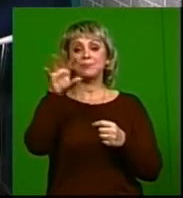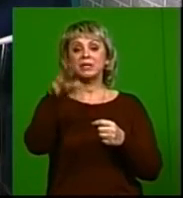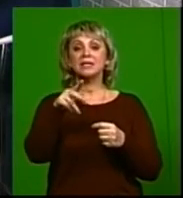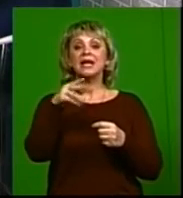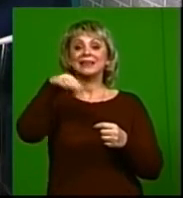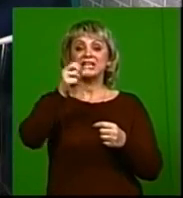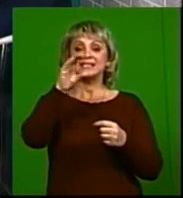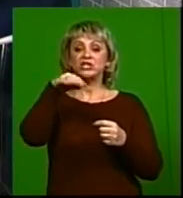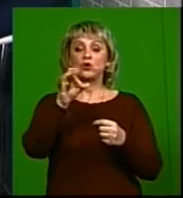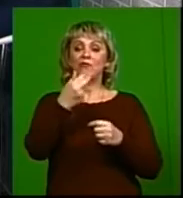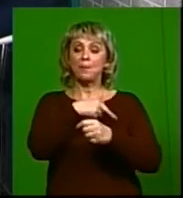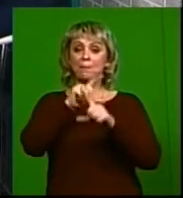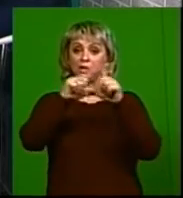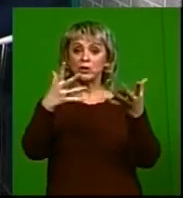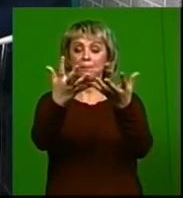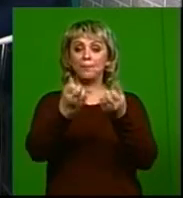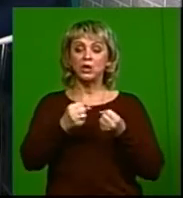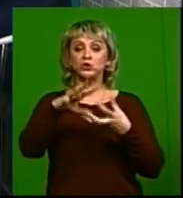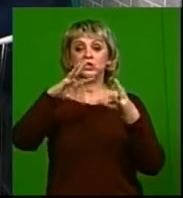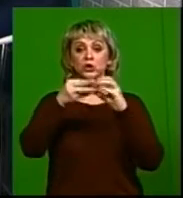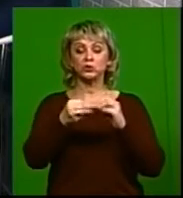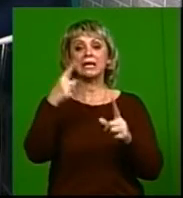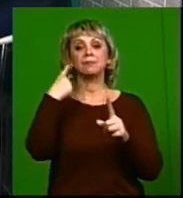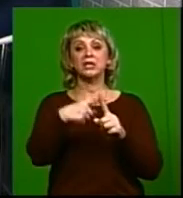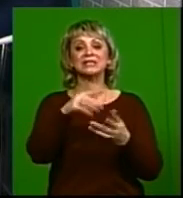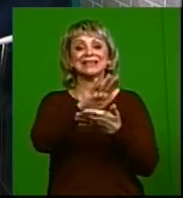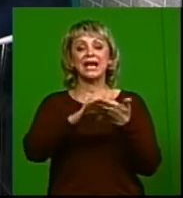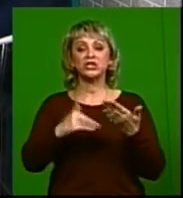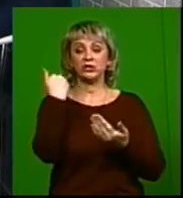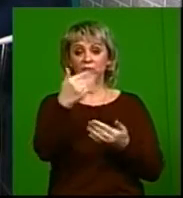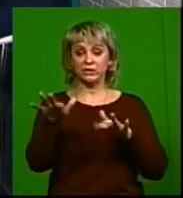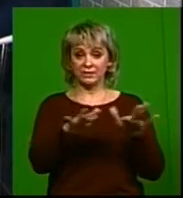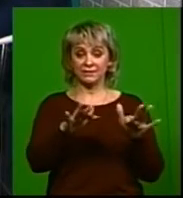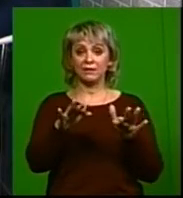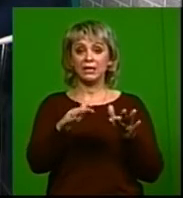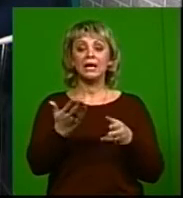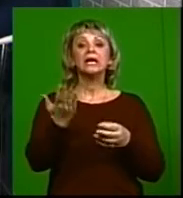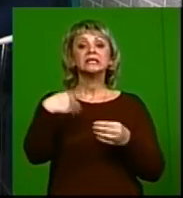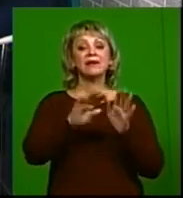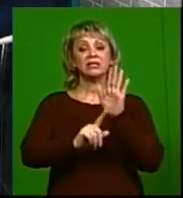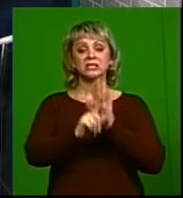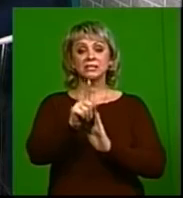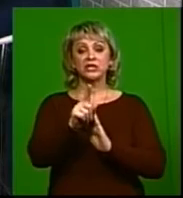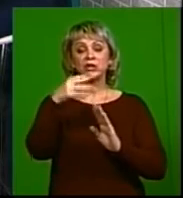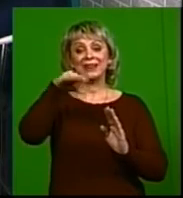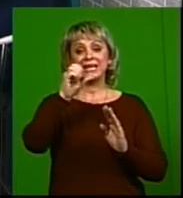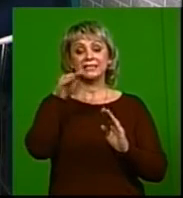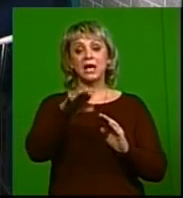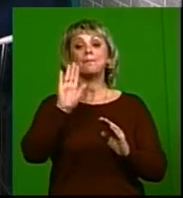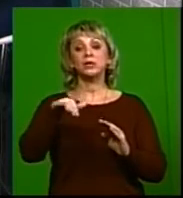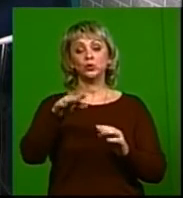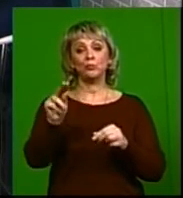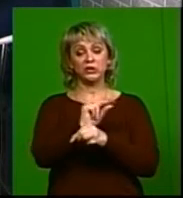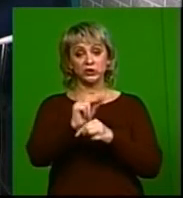прошёл тестирование в поликлинике, получил результат положительный, дальнейшие действия какие Да. Давайте сначала про тест, да, и потом про лечение.